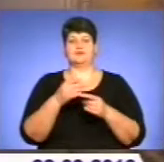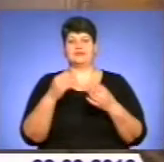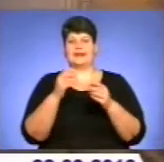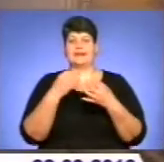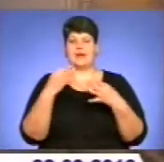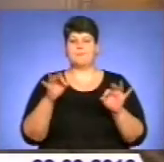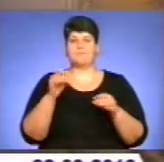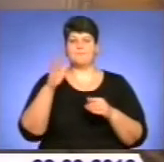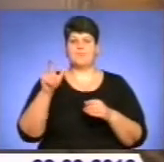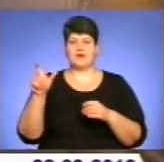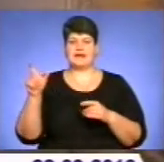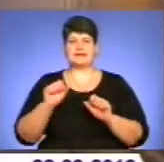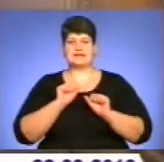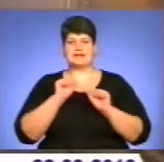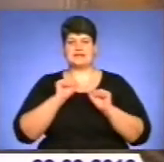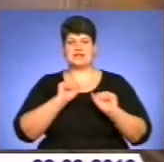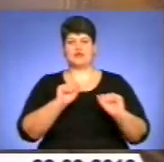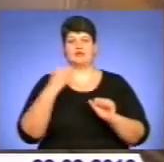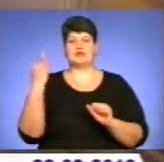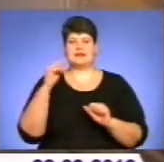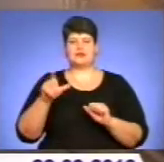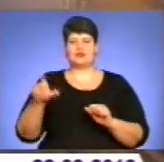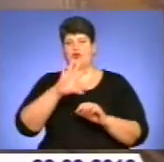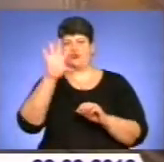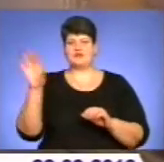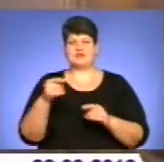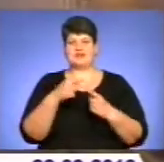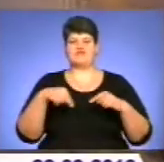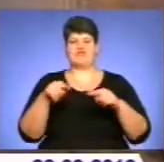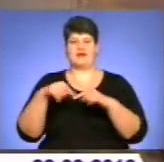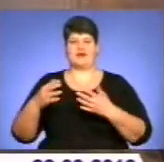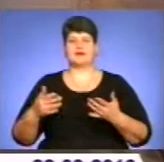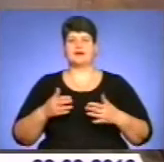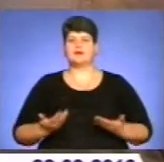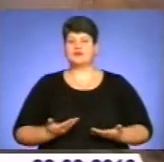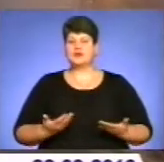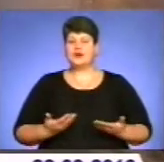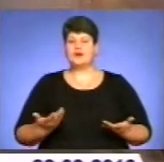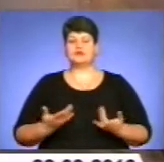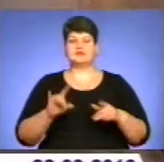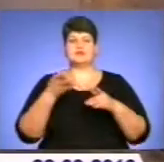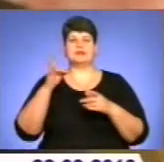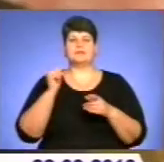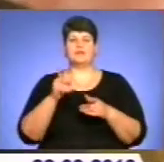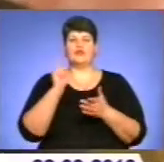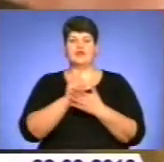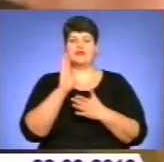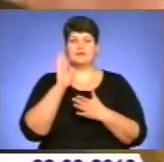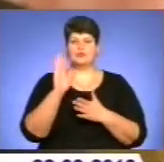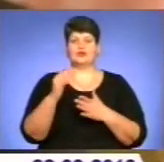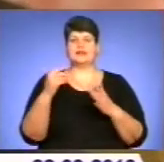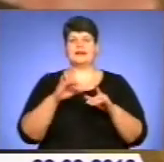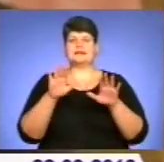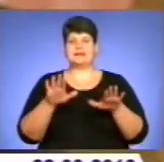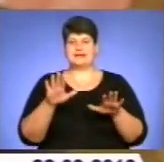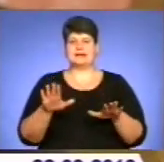захищатимуть інтереси громадян в усіх сферах життєдіяльності. На переконання Віктора Януковича, реформування місцевого самоврядування має відбуватися на